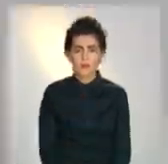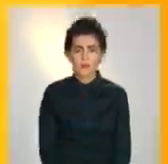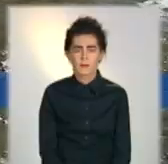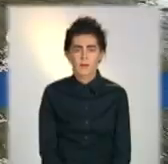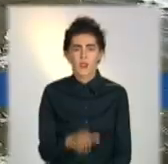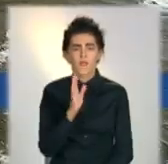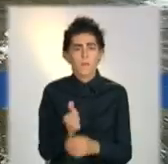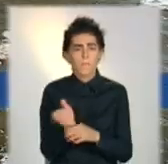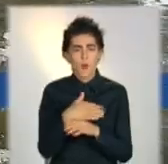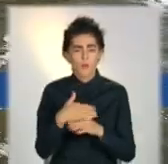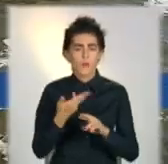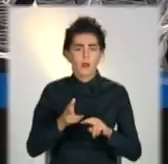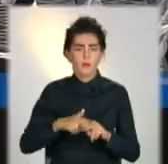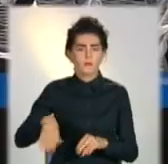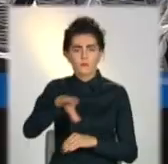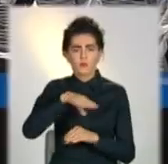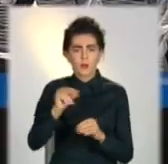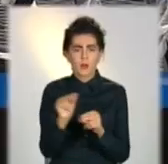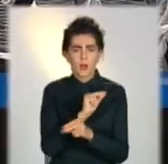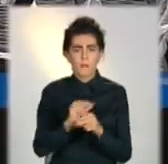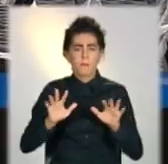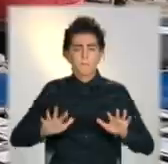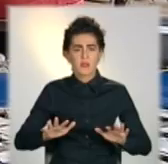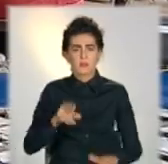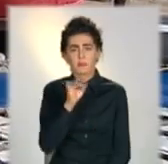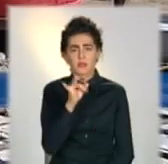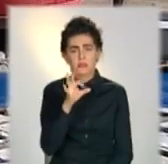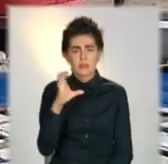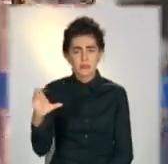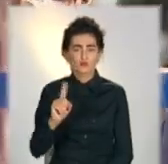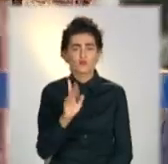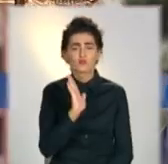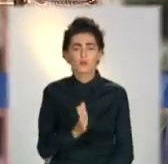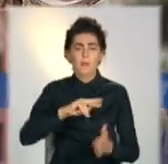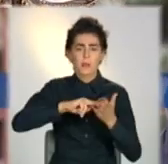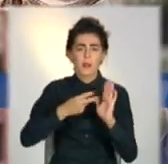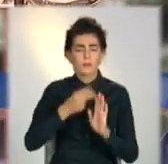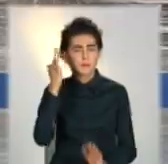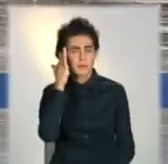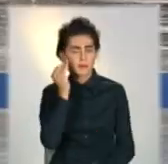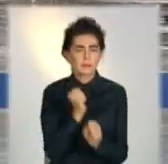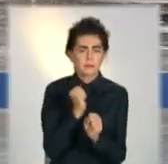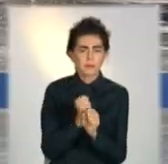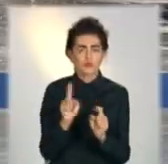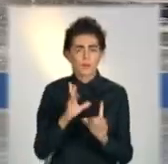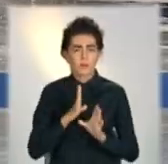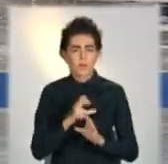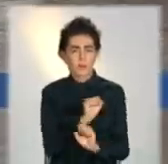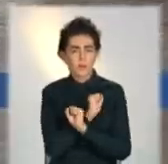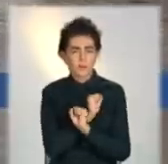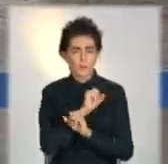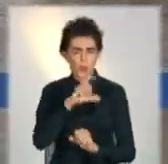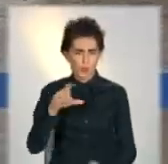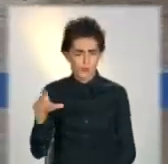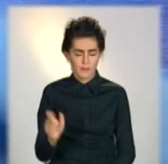У Маріуполі проводять до ладу місцевий пірс. Що цікавого там планують зробити, аби туди потягнулися відпочивальники?